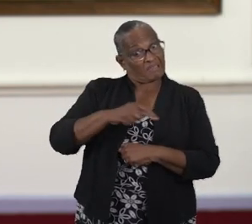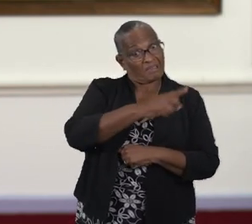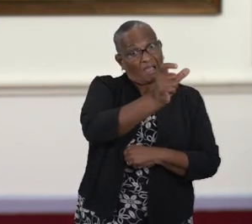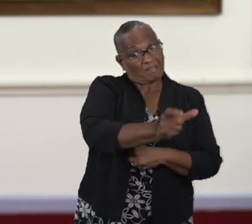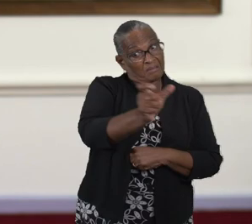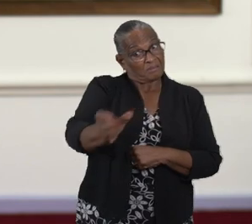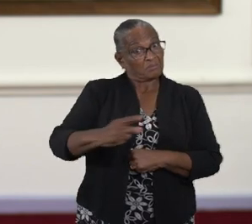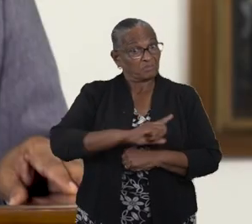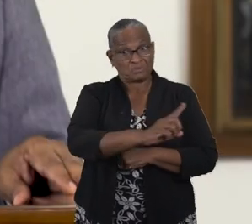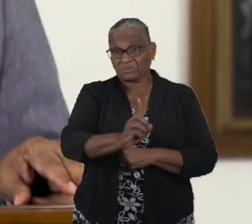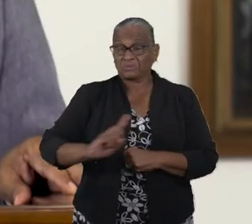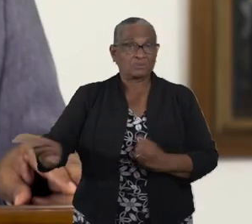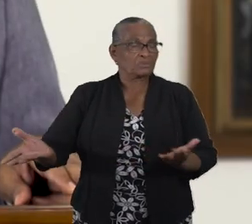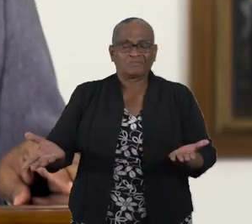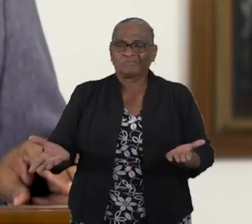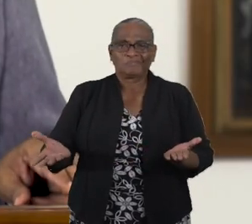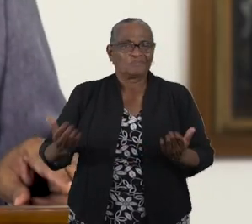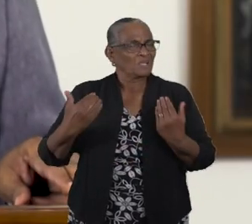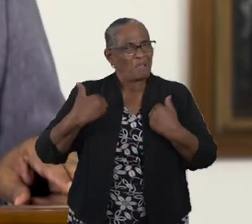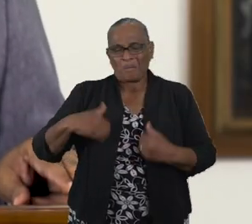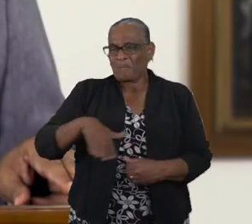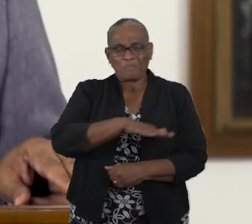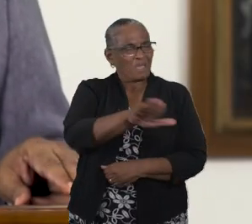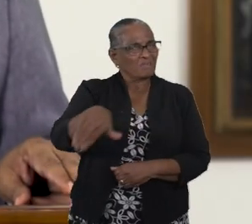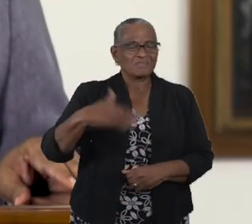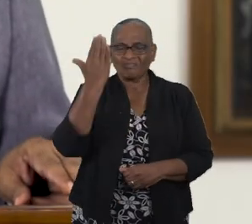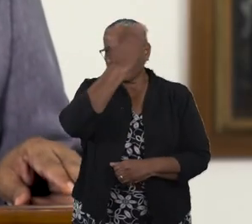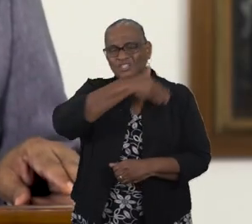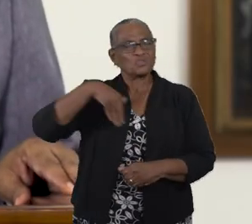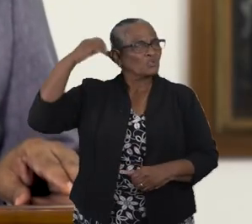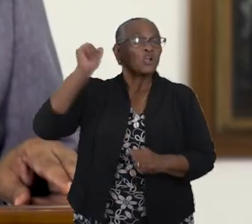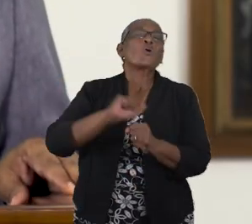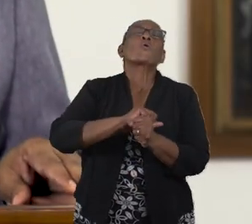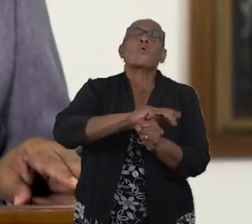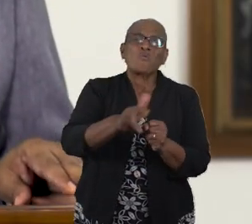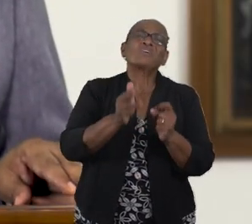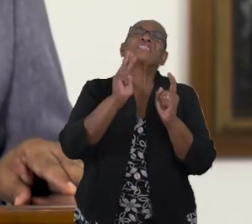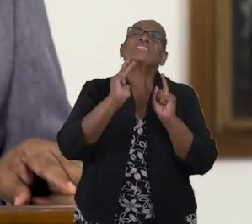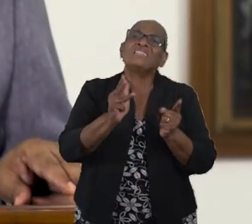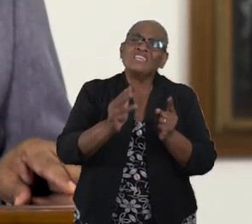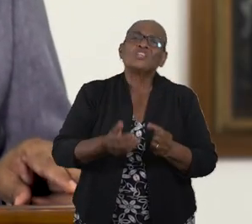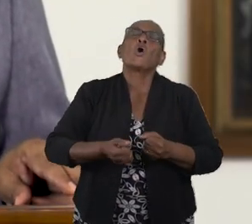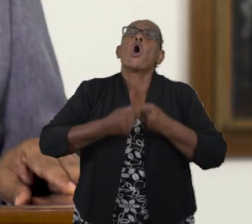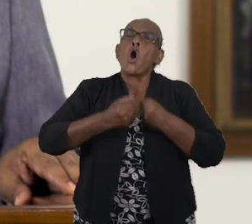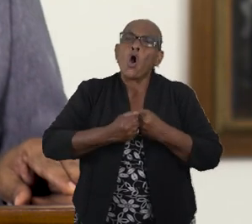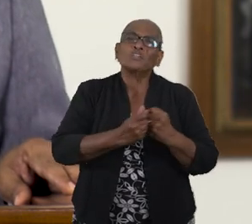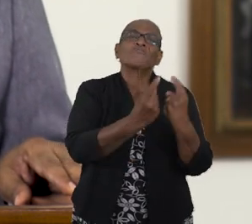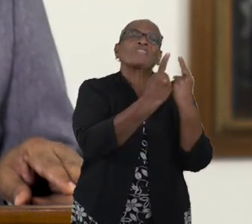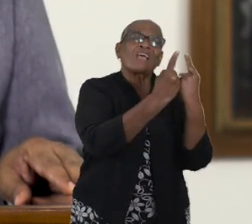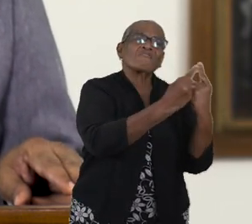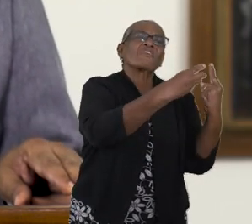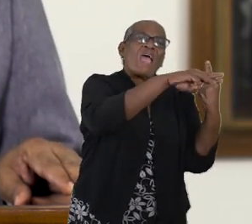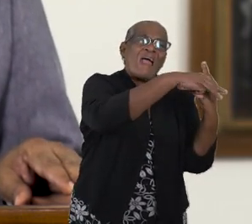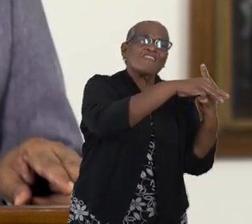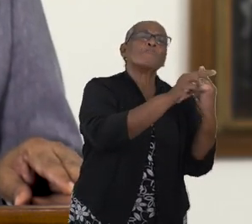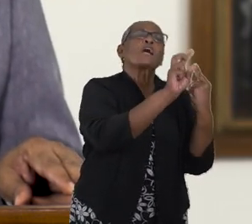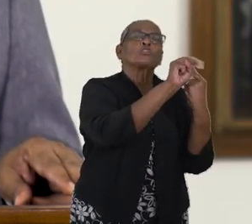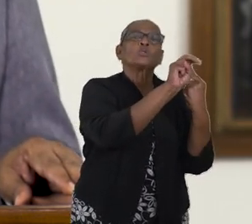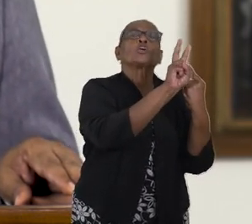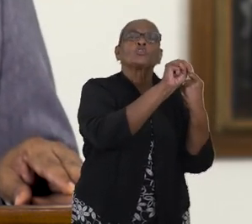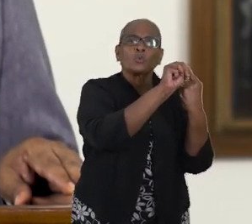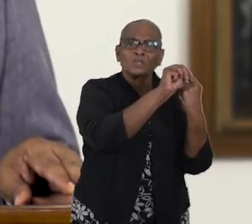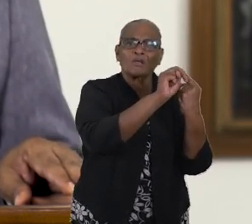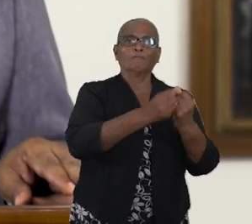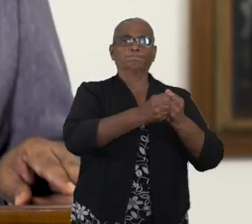elkaar. Volk van Suriname, COVID-19 houdt ons vanaf 11 maart 2020